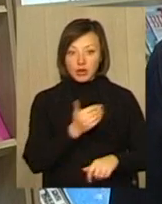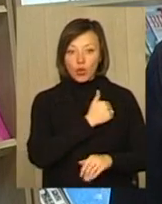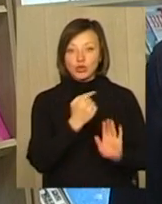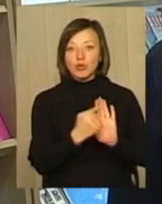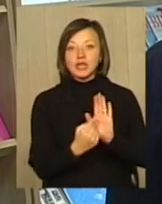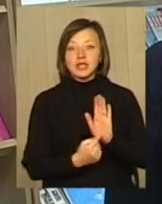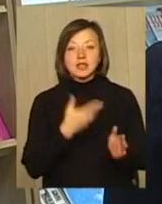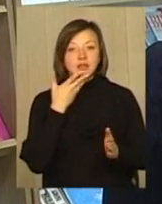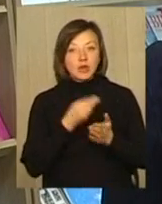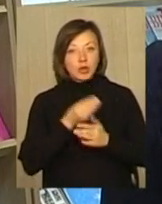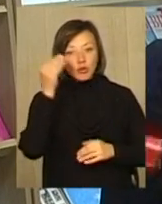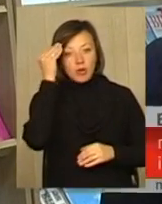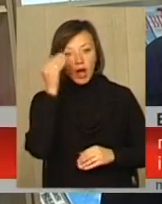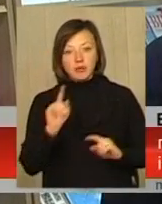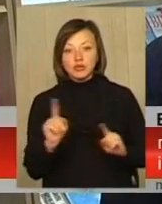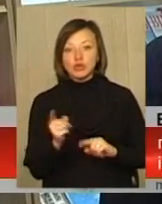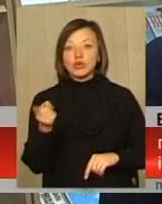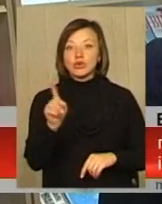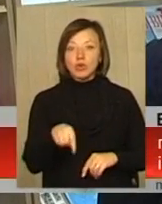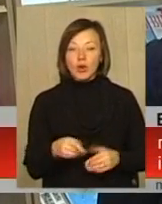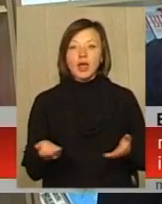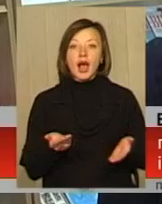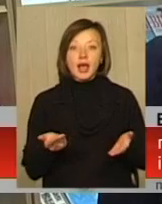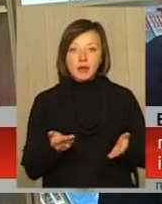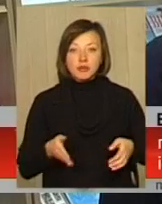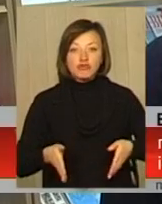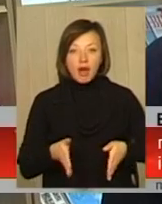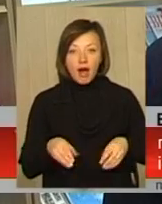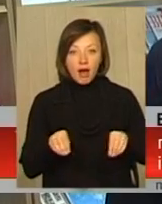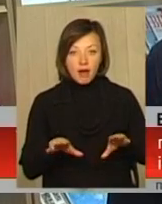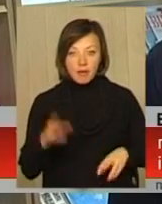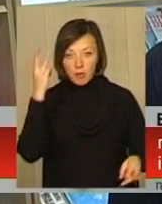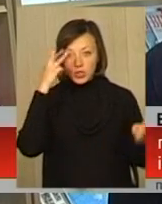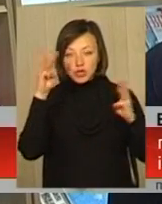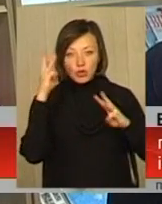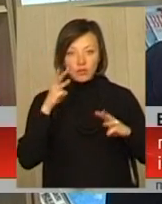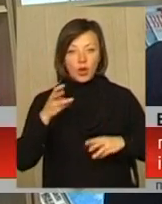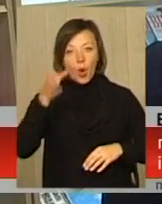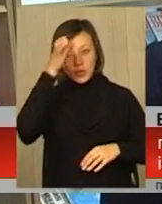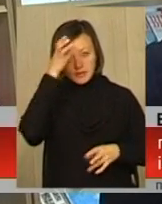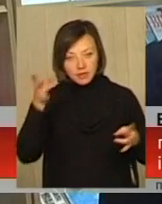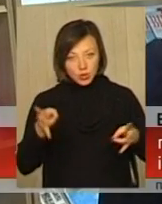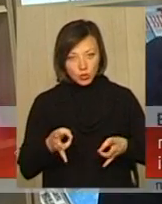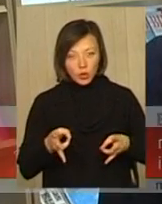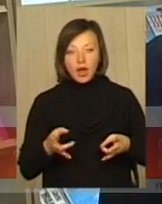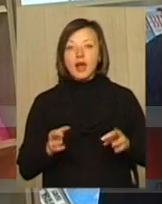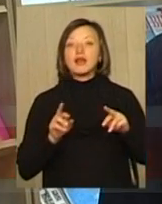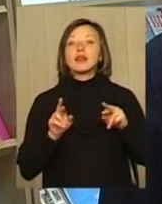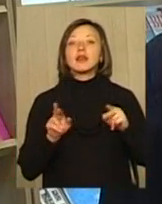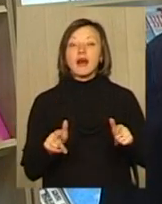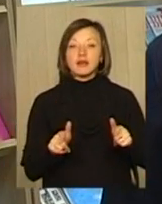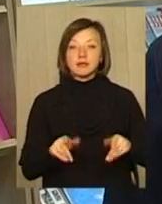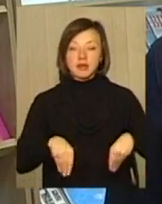поділитися своїми думками щодо того, якими шляхами модернізовувати освіту, яким чином